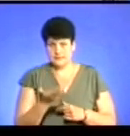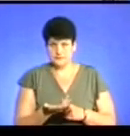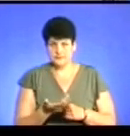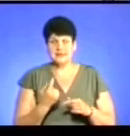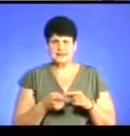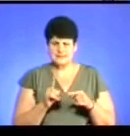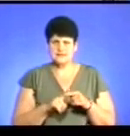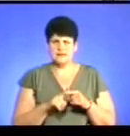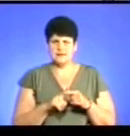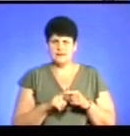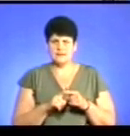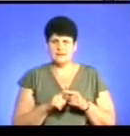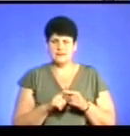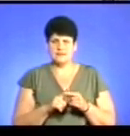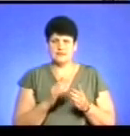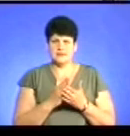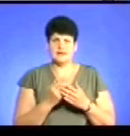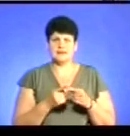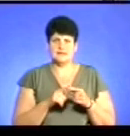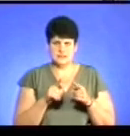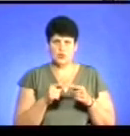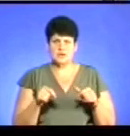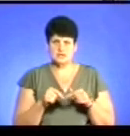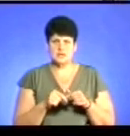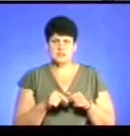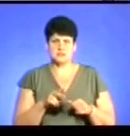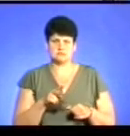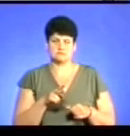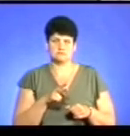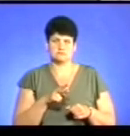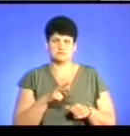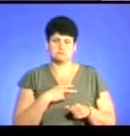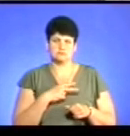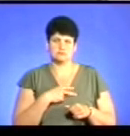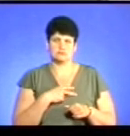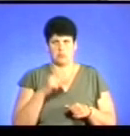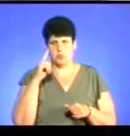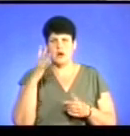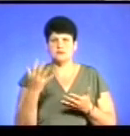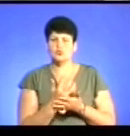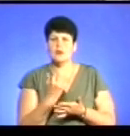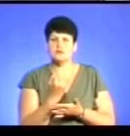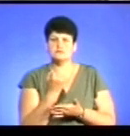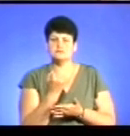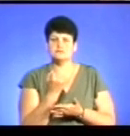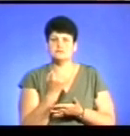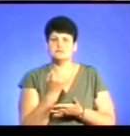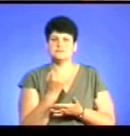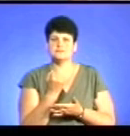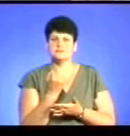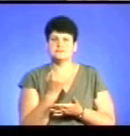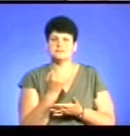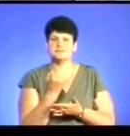Тобто, це якимось чином є для цих організацій бонуси? Вони так популярність заробляються? Ну, Ви знаєте, я, так? Так.